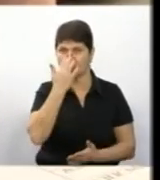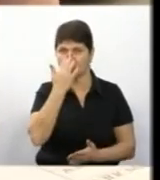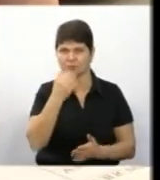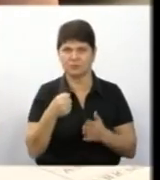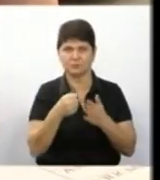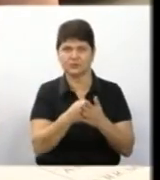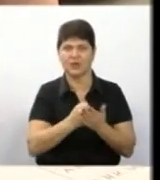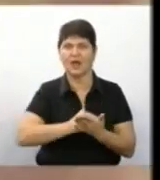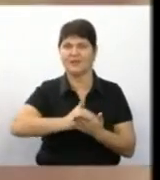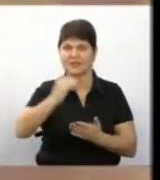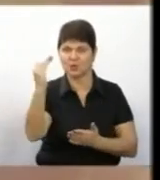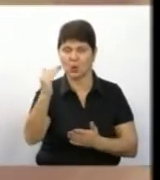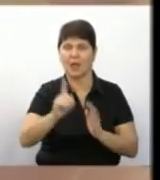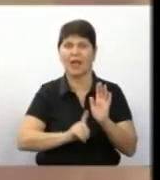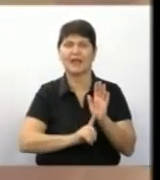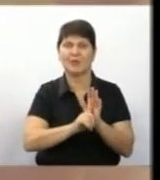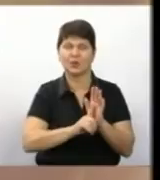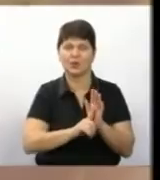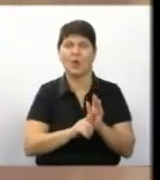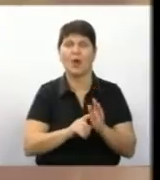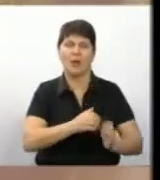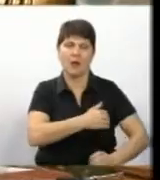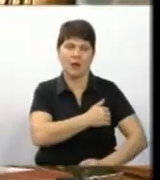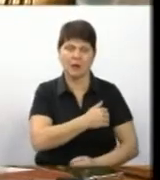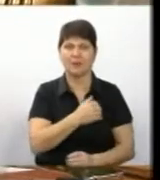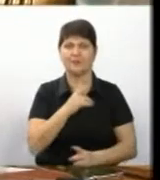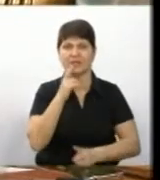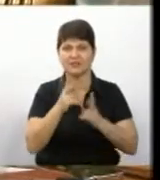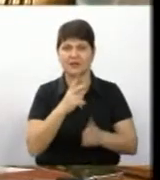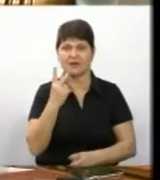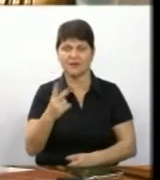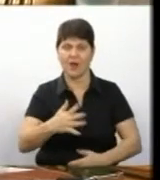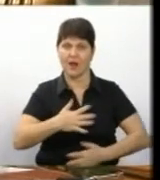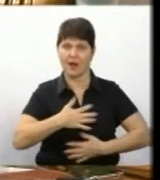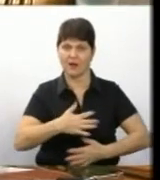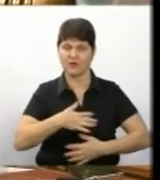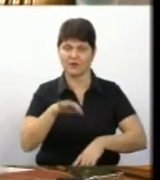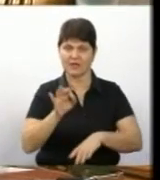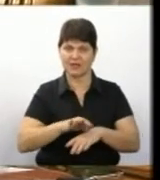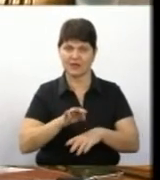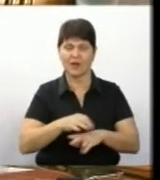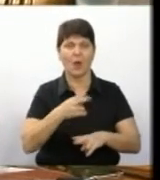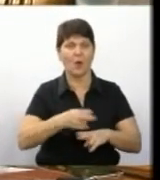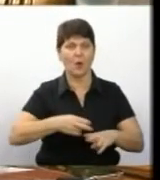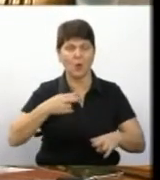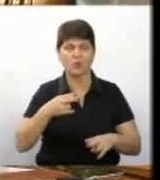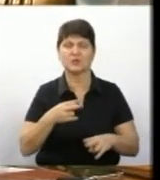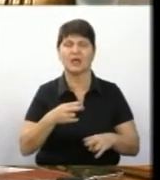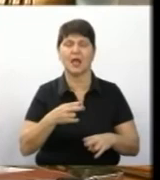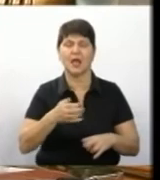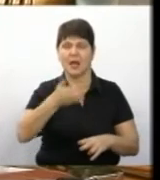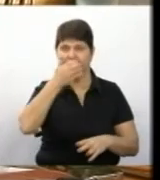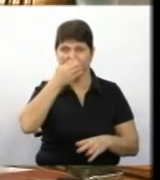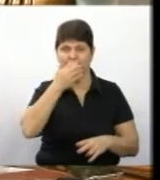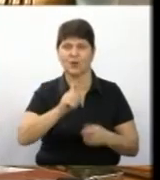досить висока температура. Скарги розділяються на два типи – це легеневе захворення, тобто гостореспіраторна вірусна інфекція